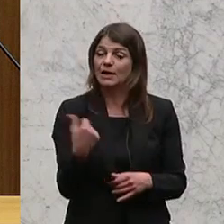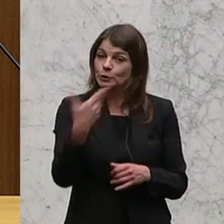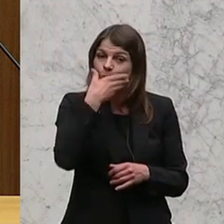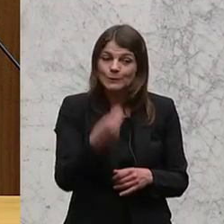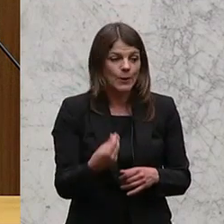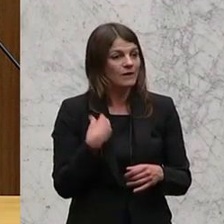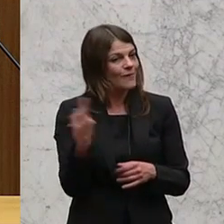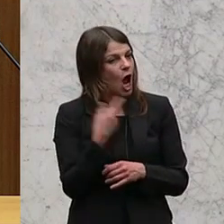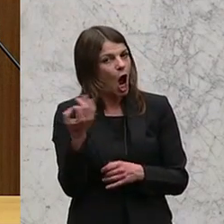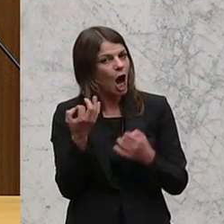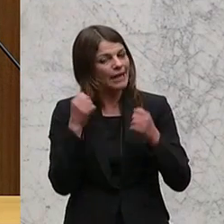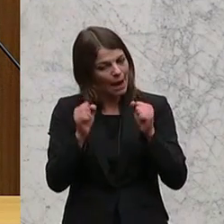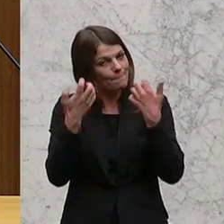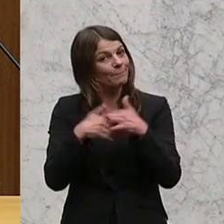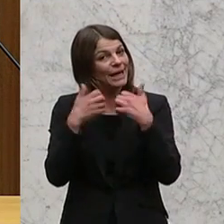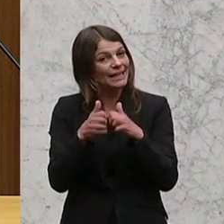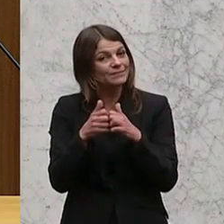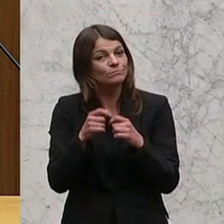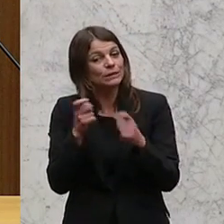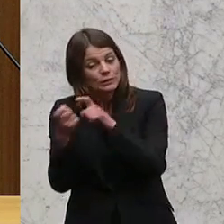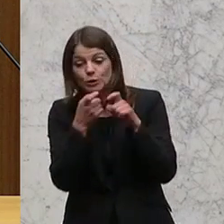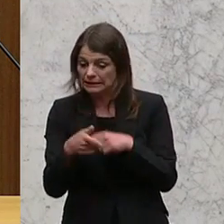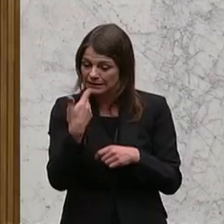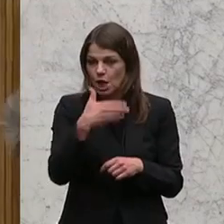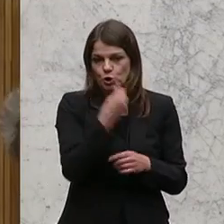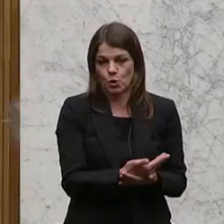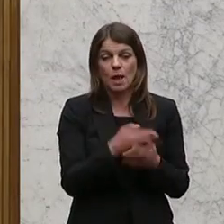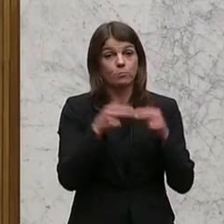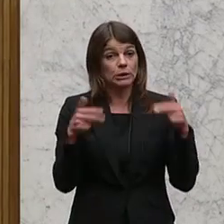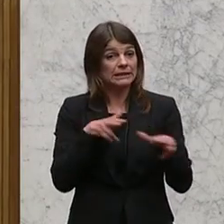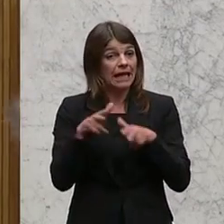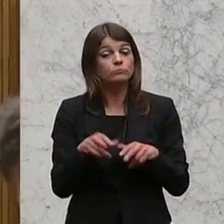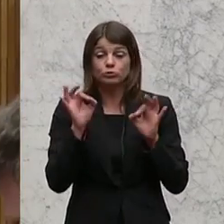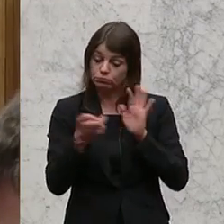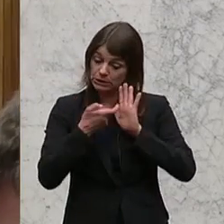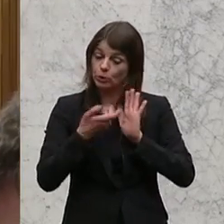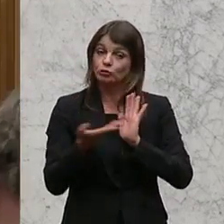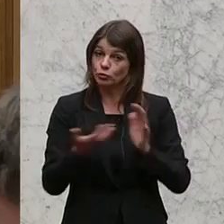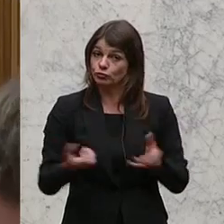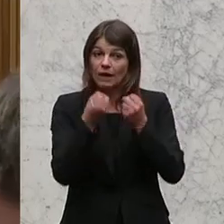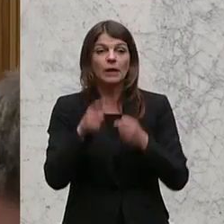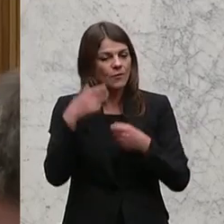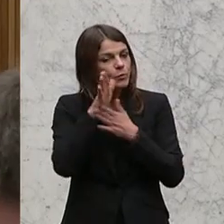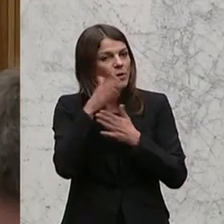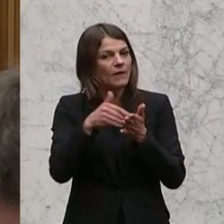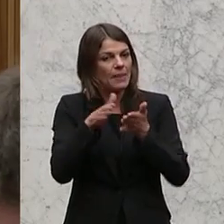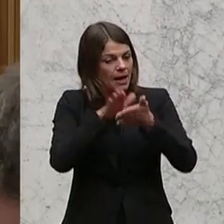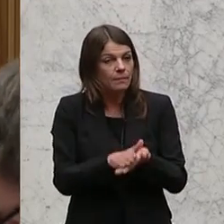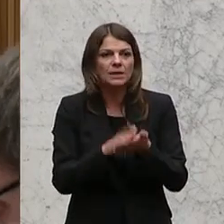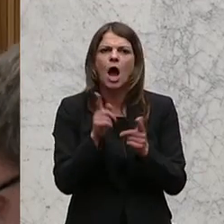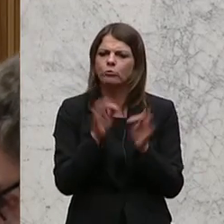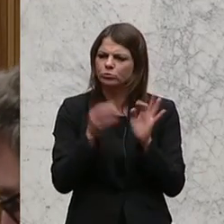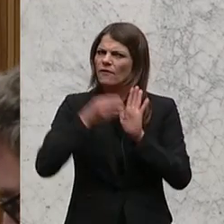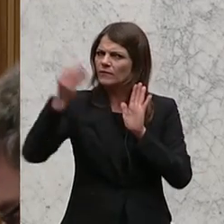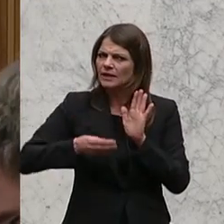ist schön, dass wir heute über einen guten Bericht reden können. Die Bundesregierung die notwendigen Voraussetzungen schafft, dass es funktioniert, die entsprechenden